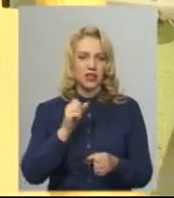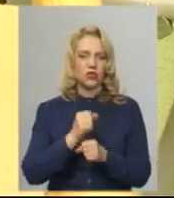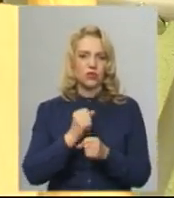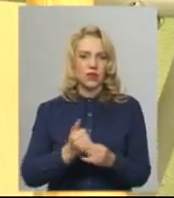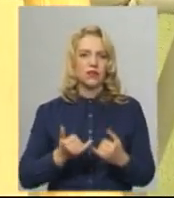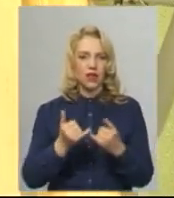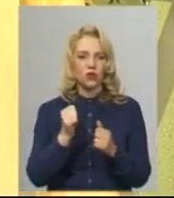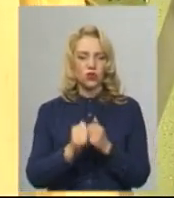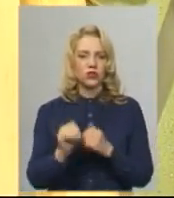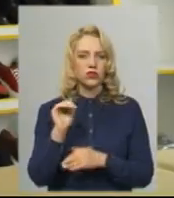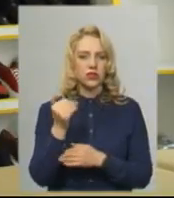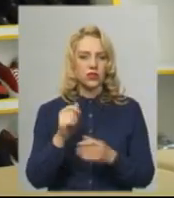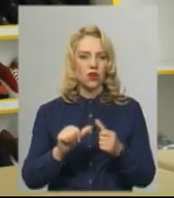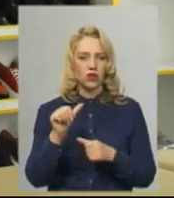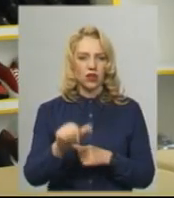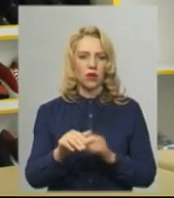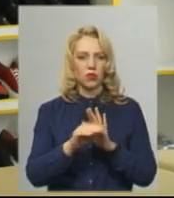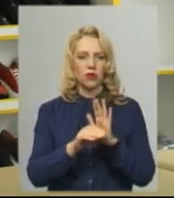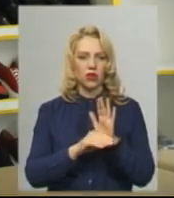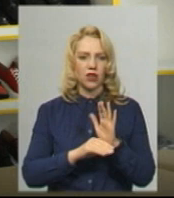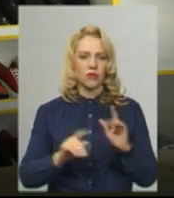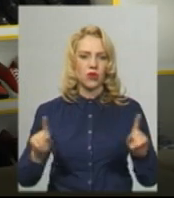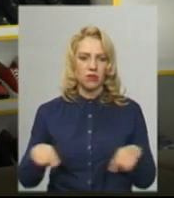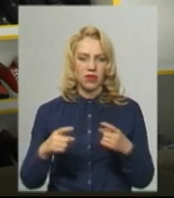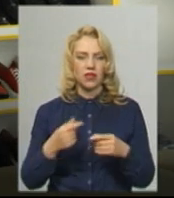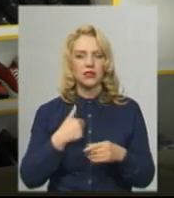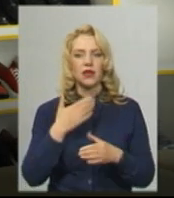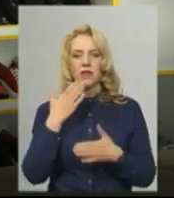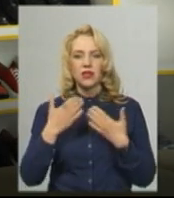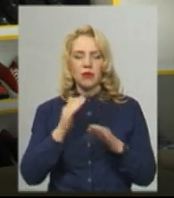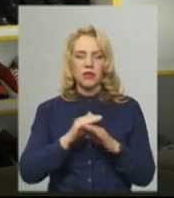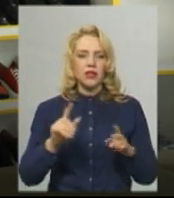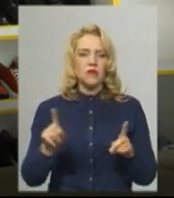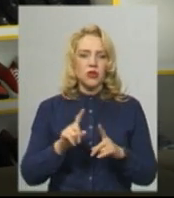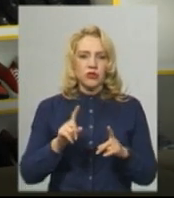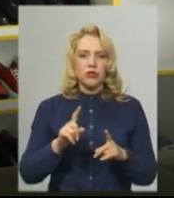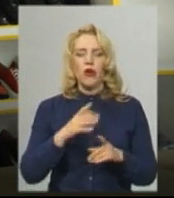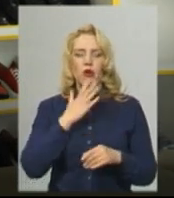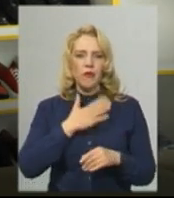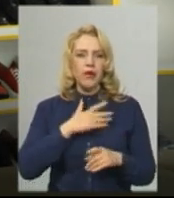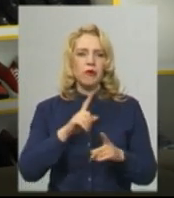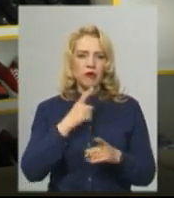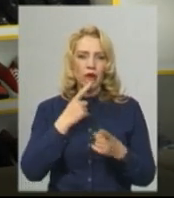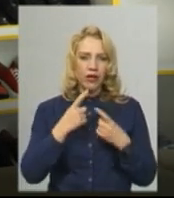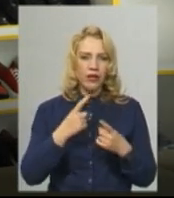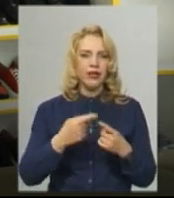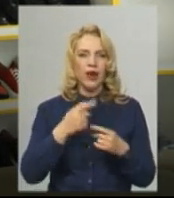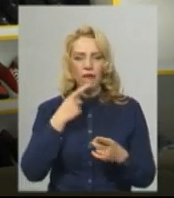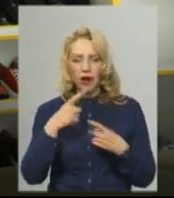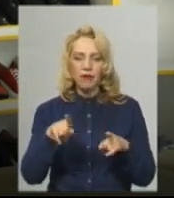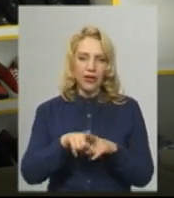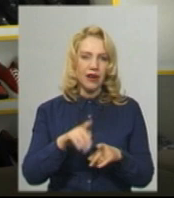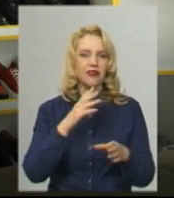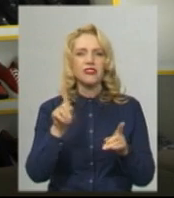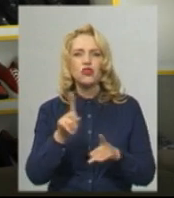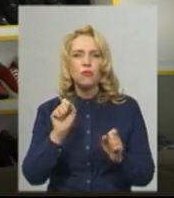окрему програму реабілітації. Питаємо в батьків, що вони люблять, про що з ними поговорити і заговорюємо з ними, виконуємо вправи так, як